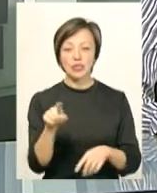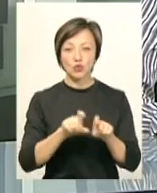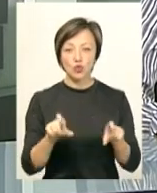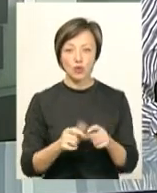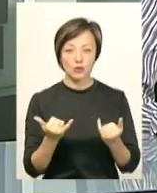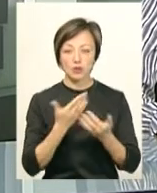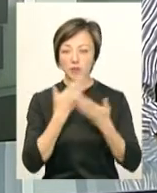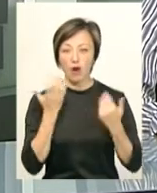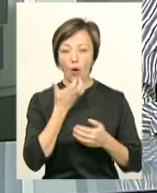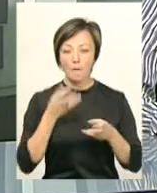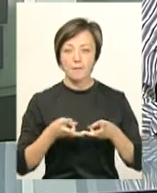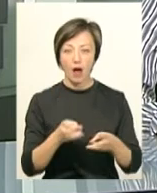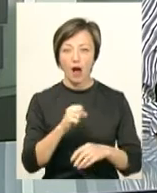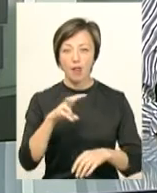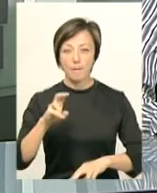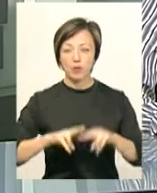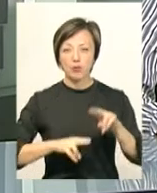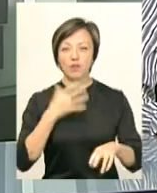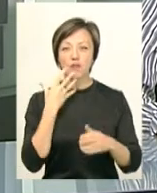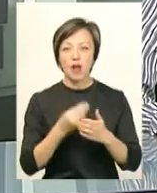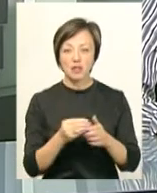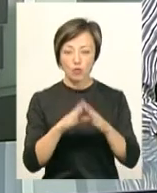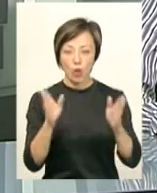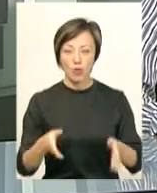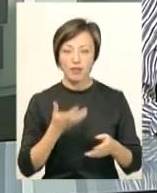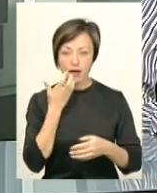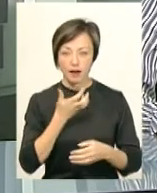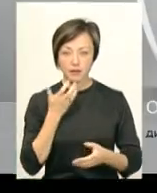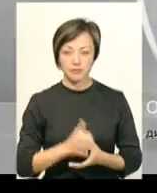сьогодні відсутні опалення, але побудовані власні модульні котельні.